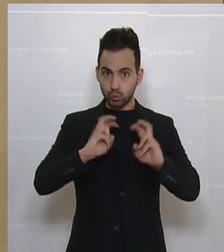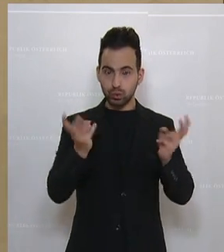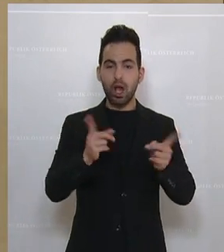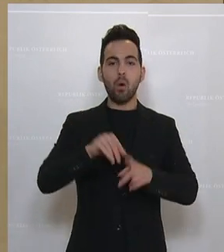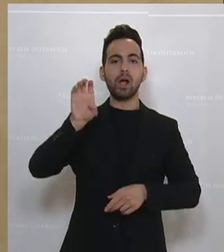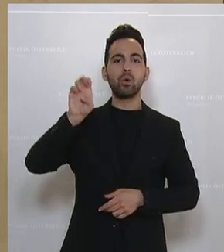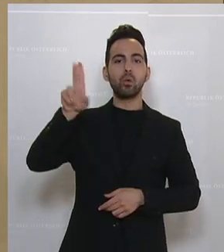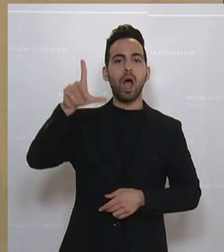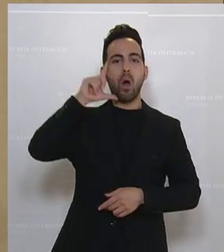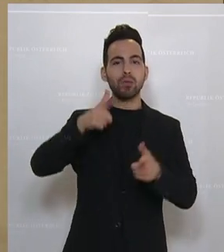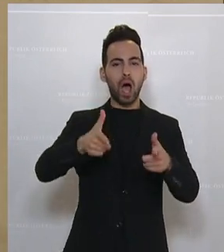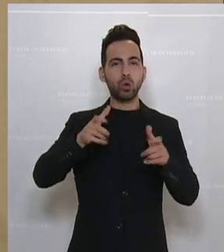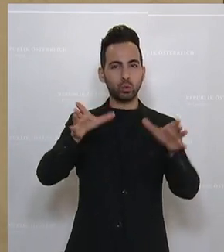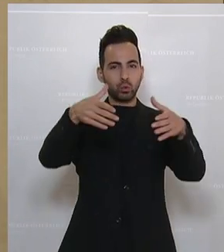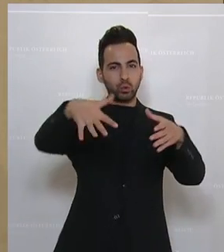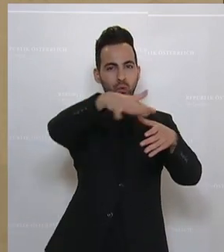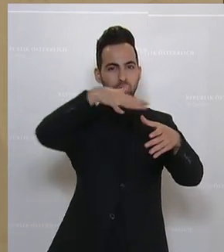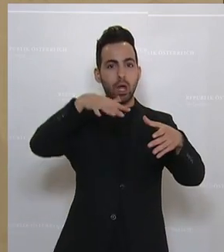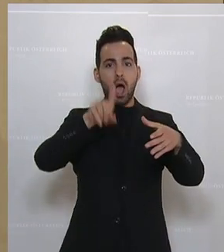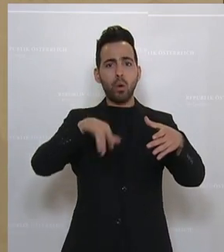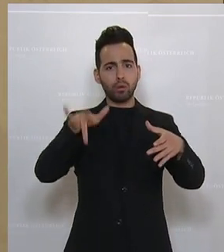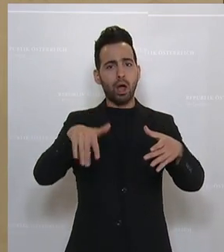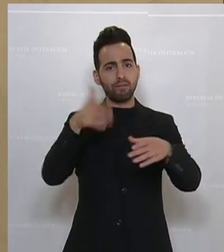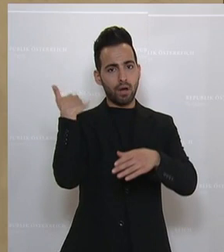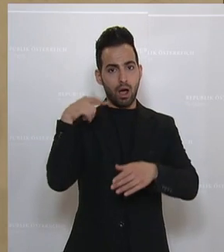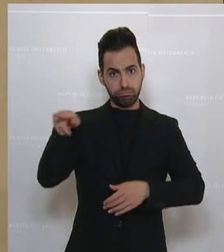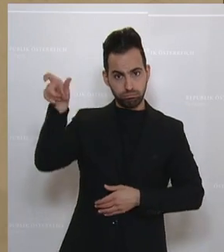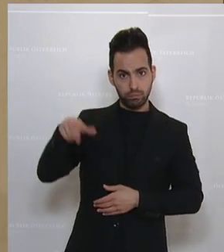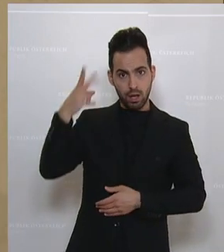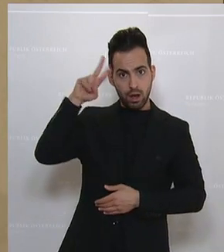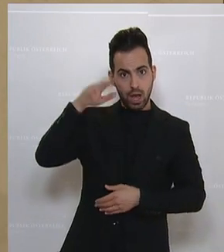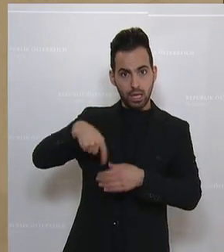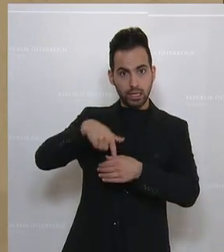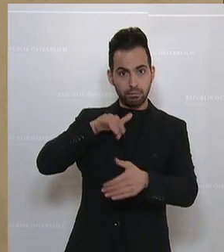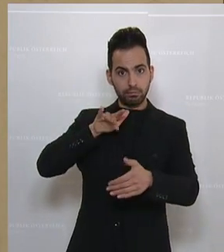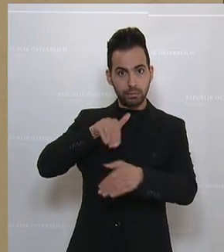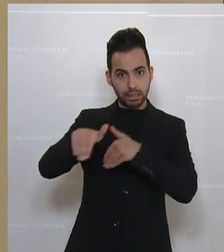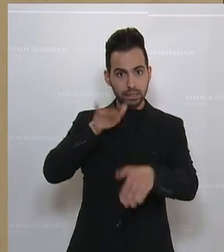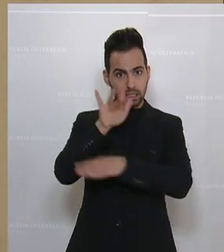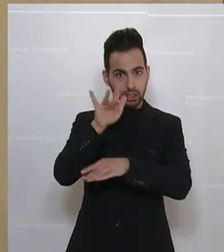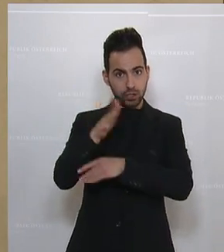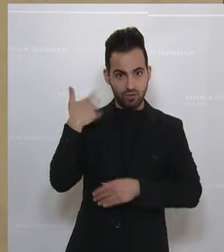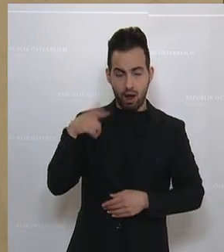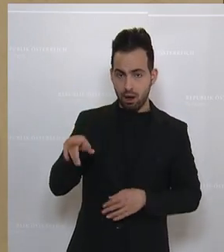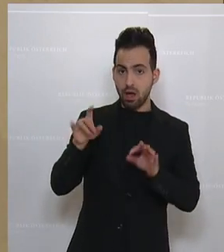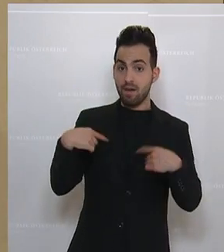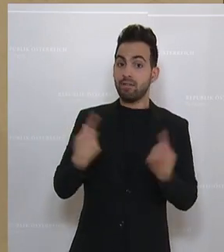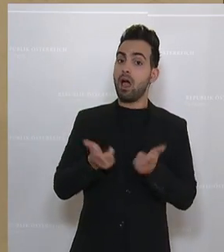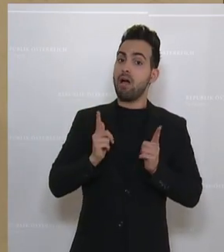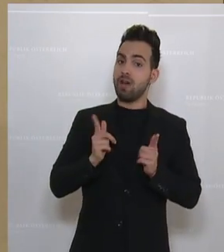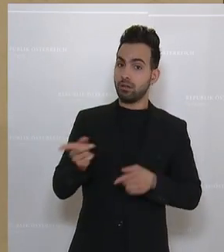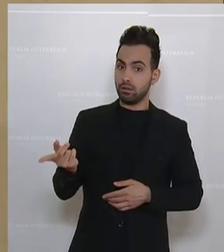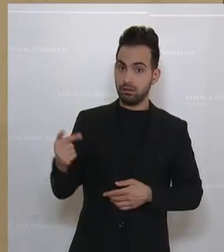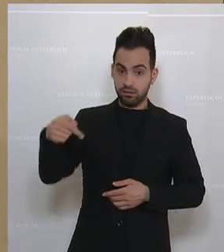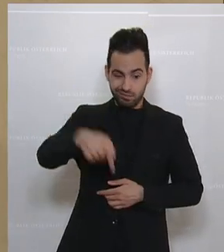-Hauptausschuss ja auch kritische Positionen von Ihnen, Herr Innenminister, gegeben zu diesen Punkten und wir würden uns erwarten, dass wir das auch